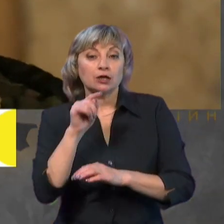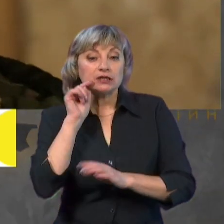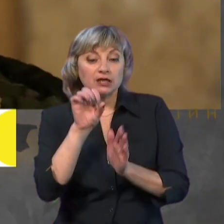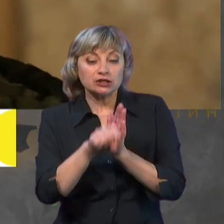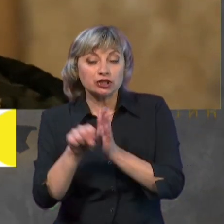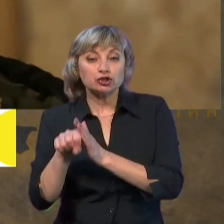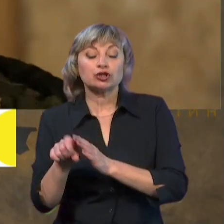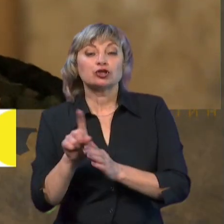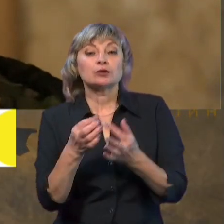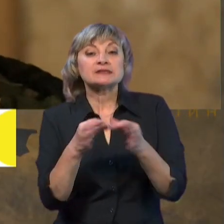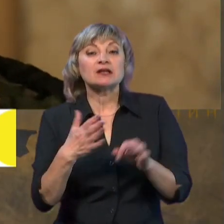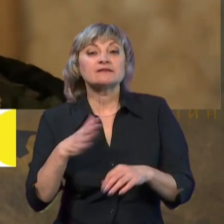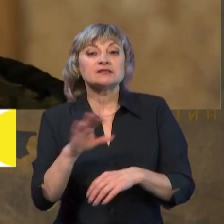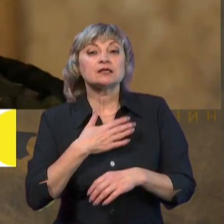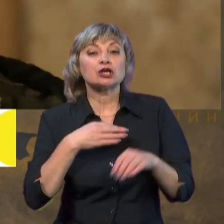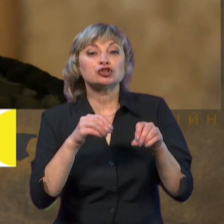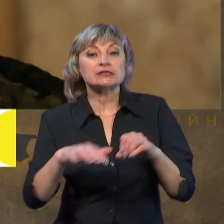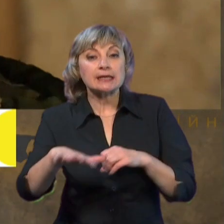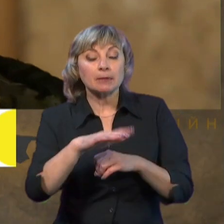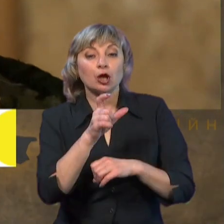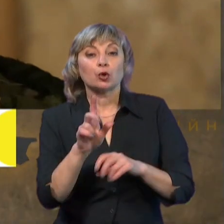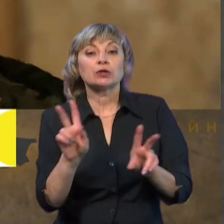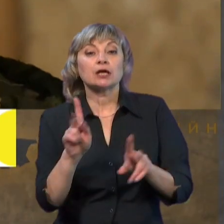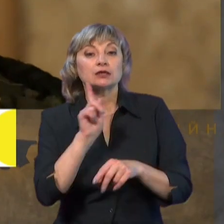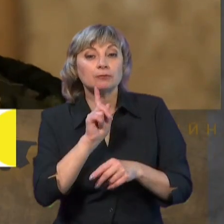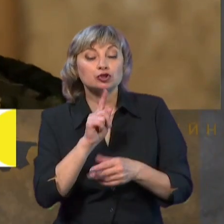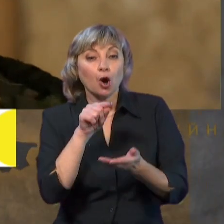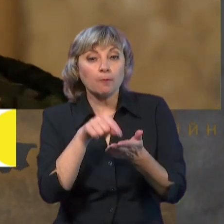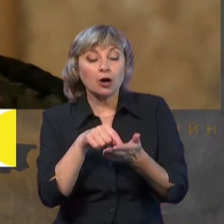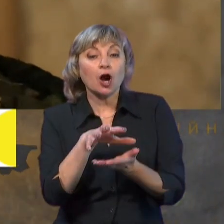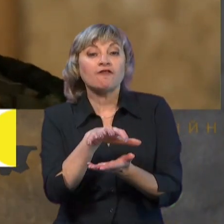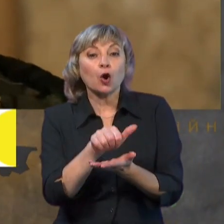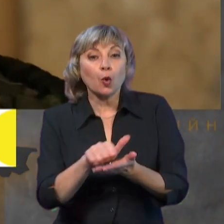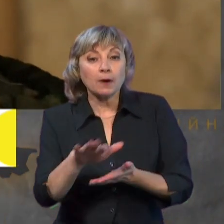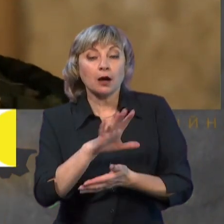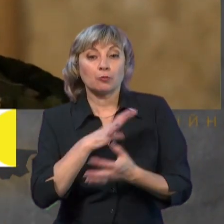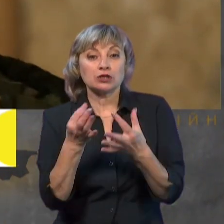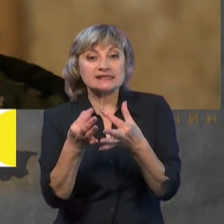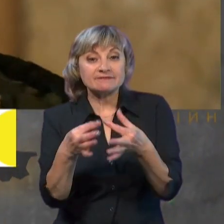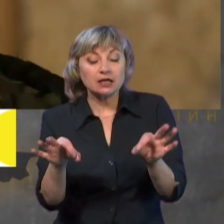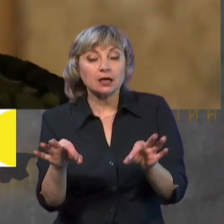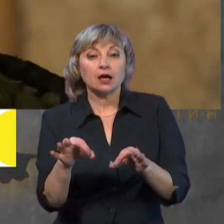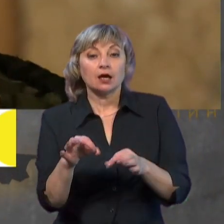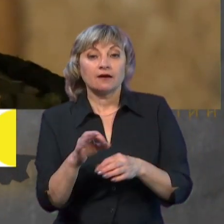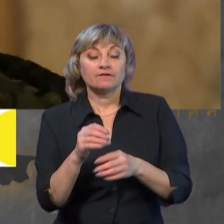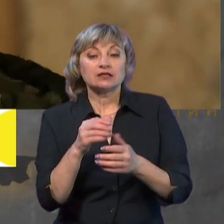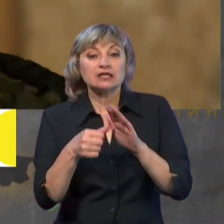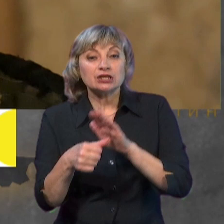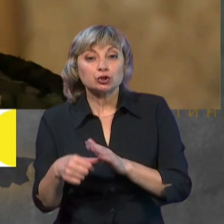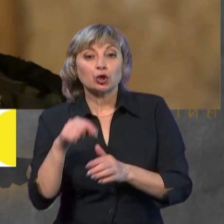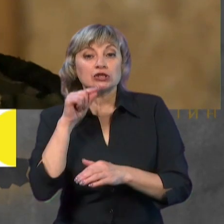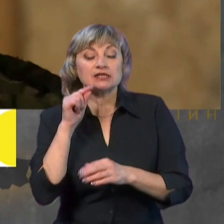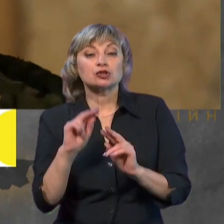для того, щоб звільнити всі наші землі і люди, які тимчасово опинилися в окупації, були звільнені від геніто-російської федерації.